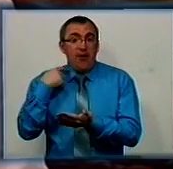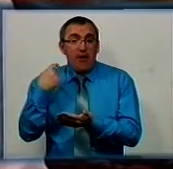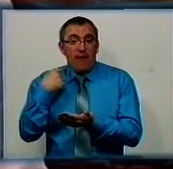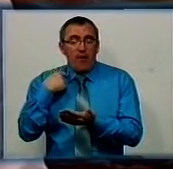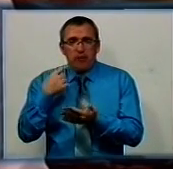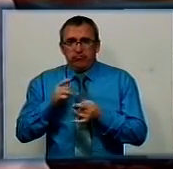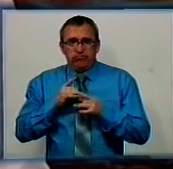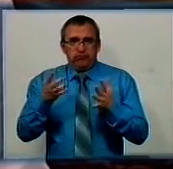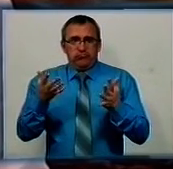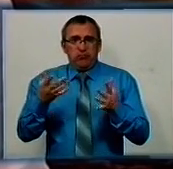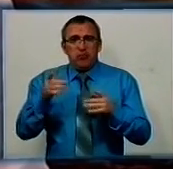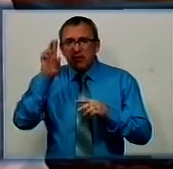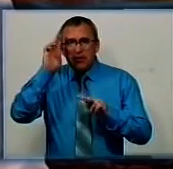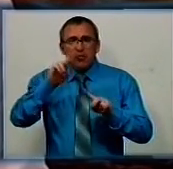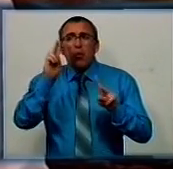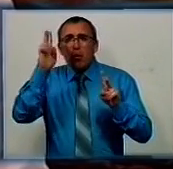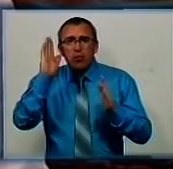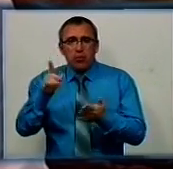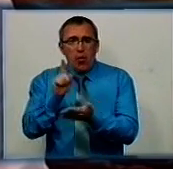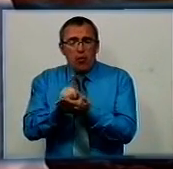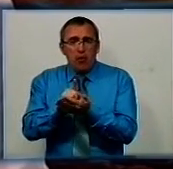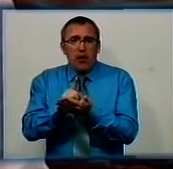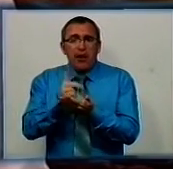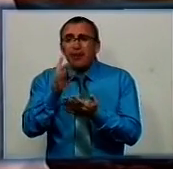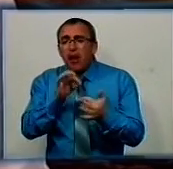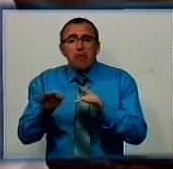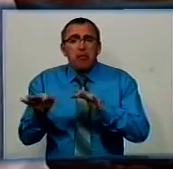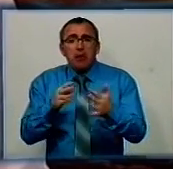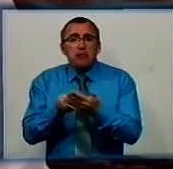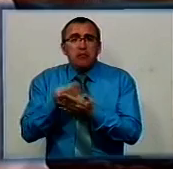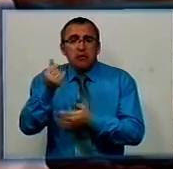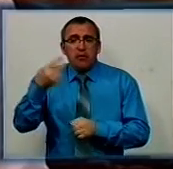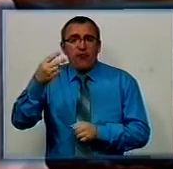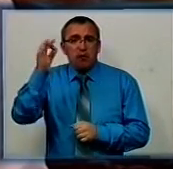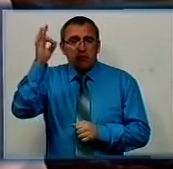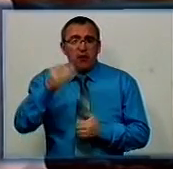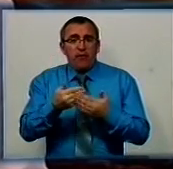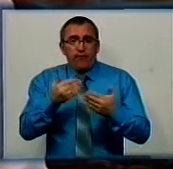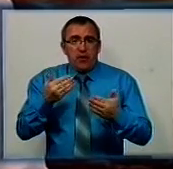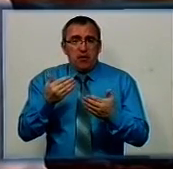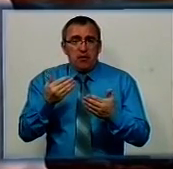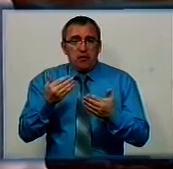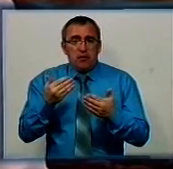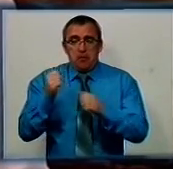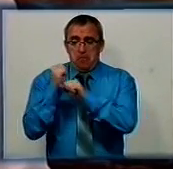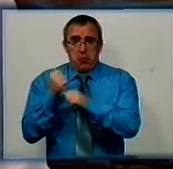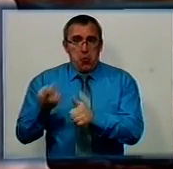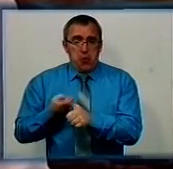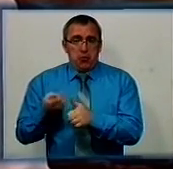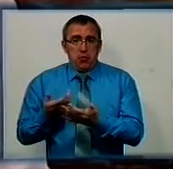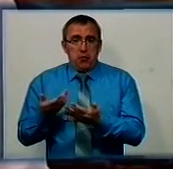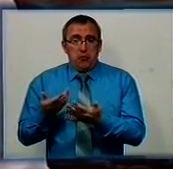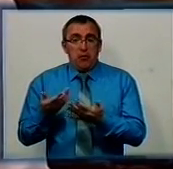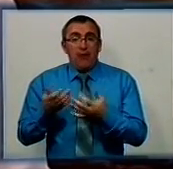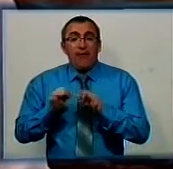б'ють на сполох, адже не знають, ні кого будуть оподатковувати, ні механізму сплати 20-відсотків від, наприклад, мішка з картоплею. Прояснити